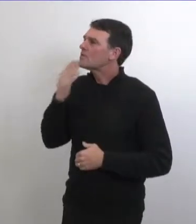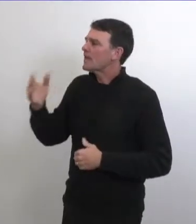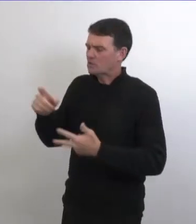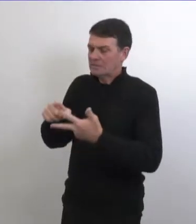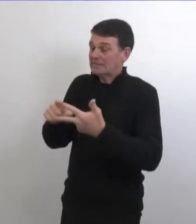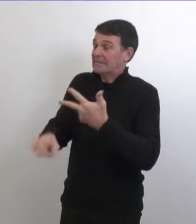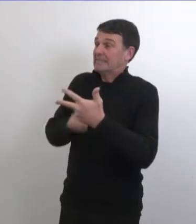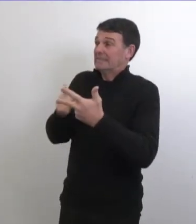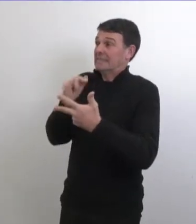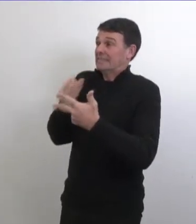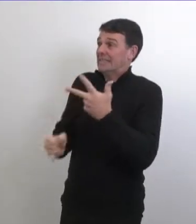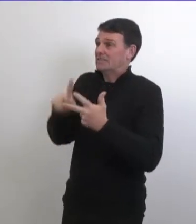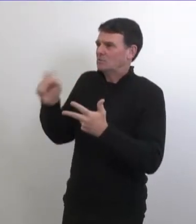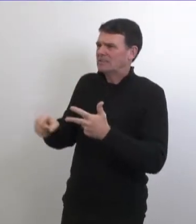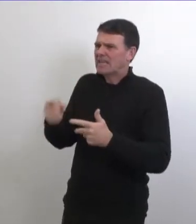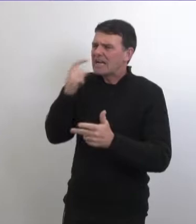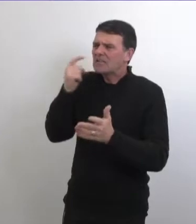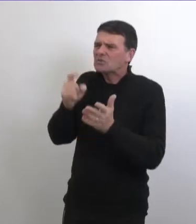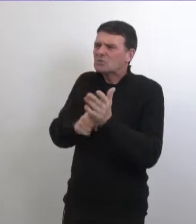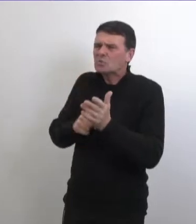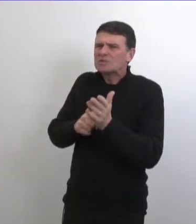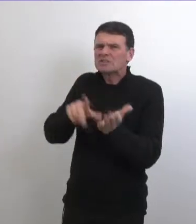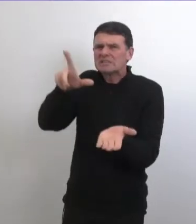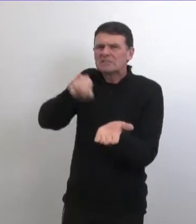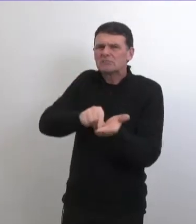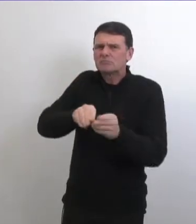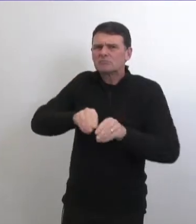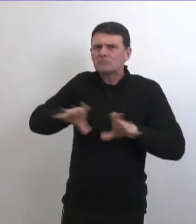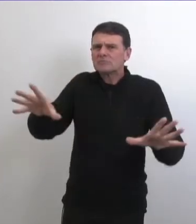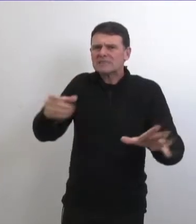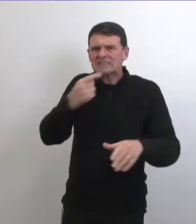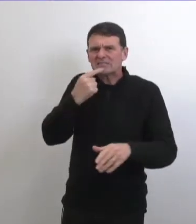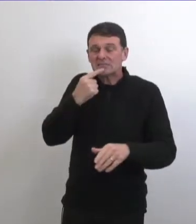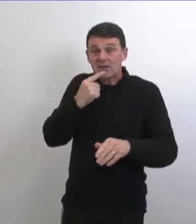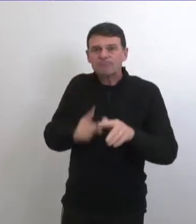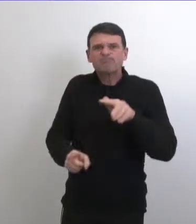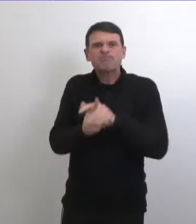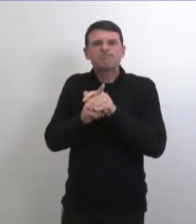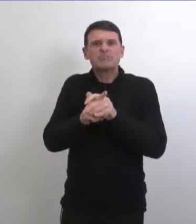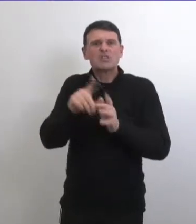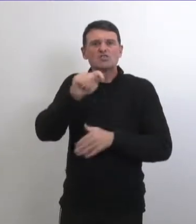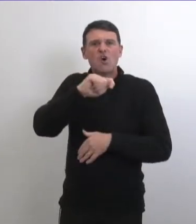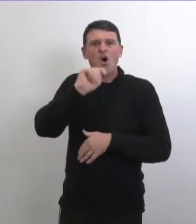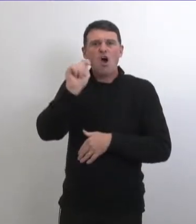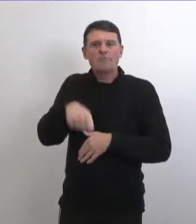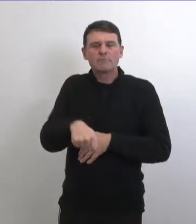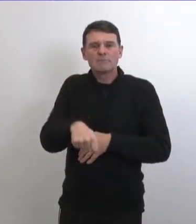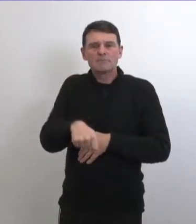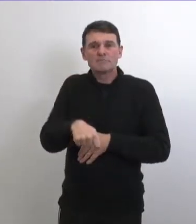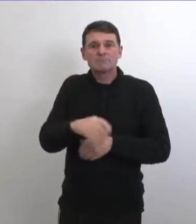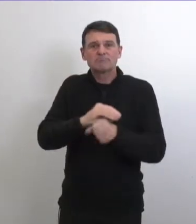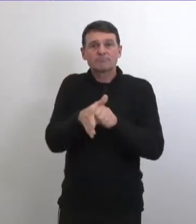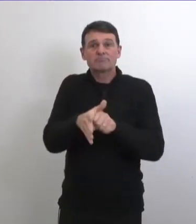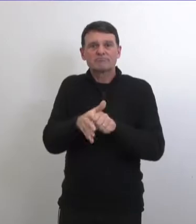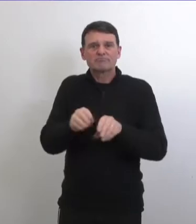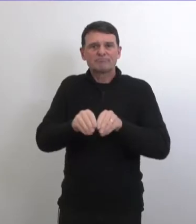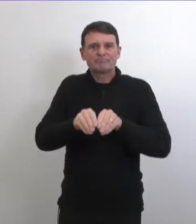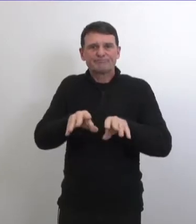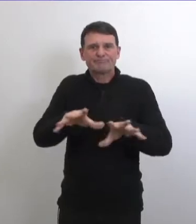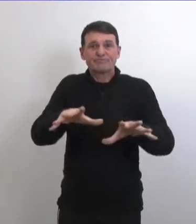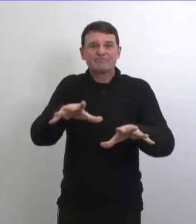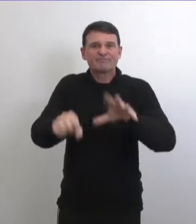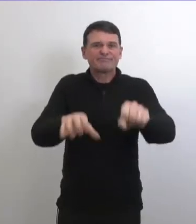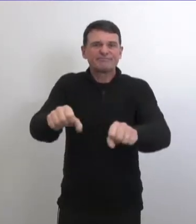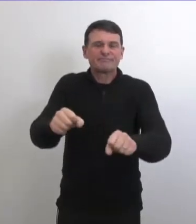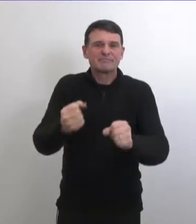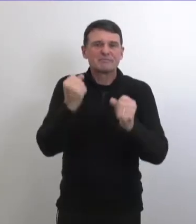d'accord merci dernière question de suivi j'ai remarqué qu'il y avait un nouveau foyer épidémique à thompson